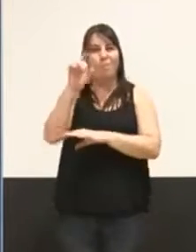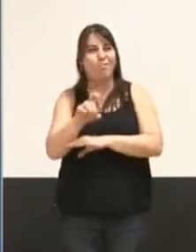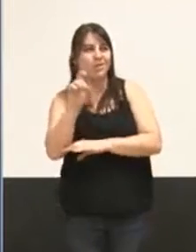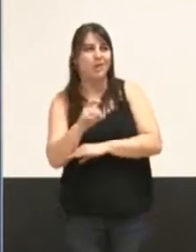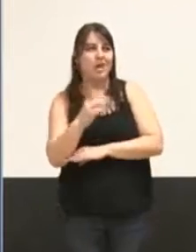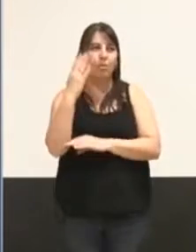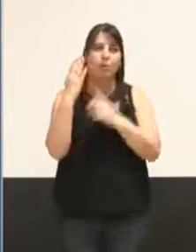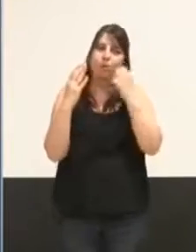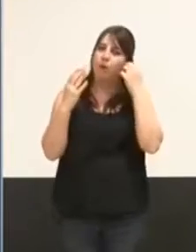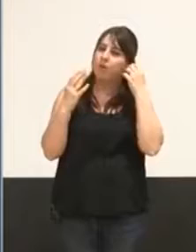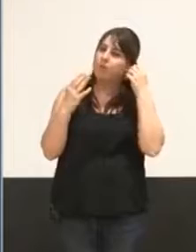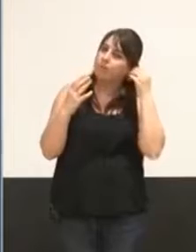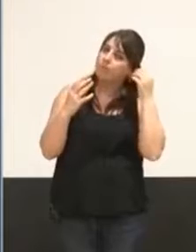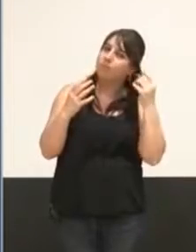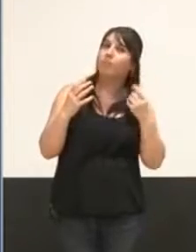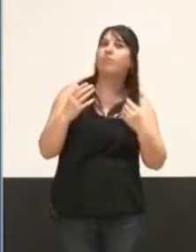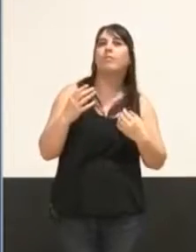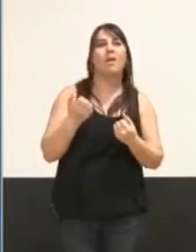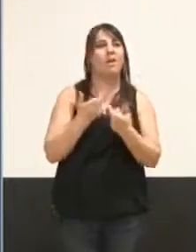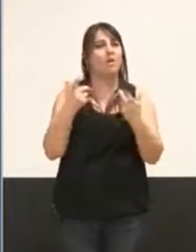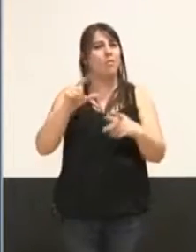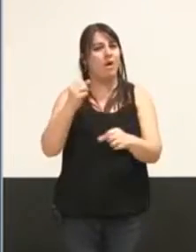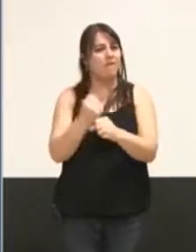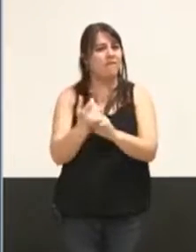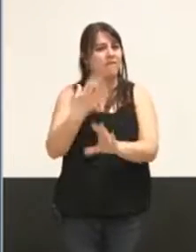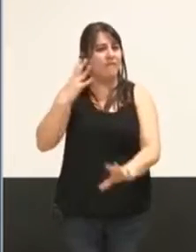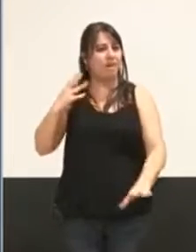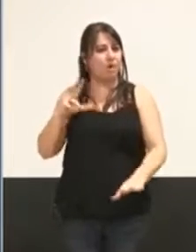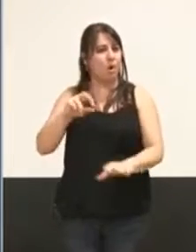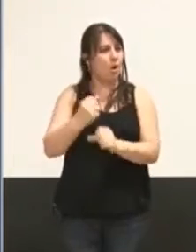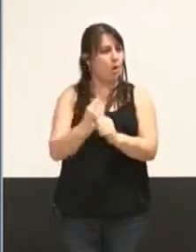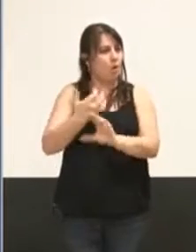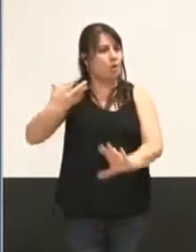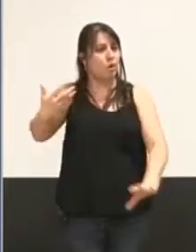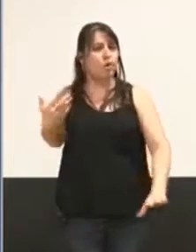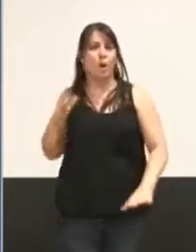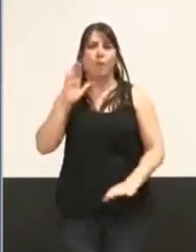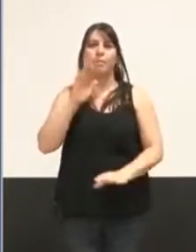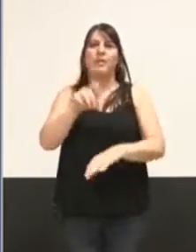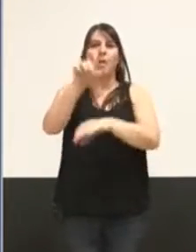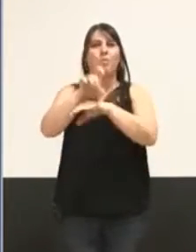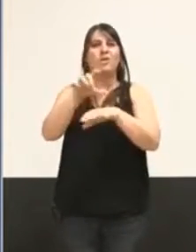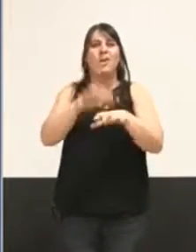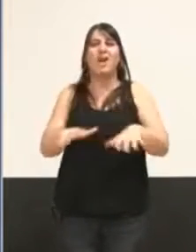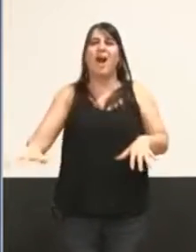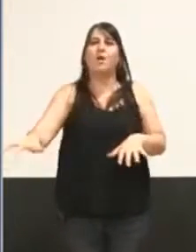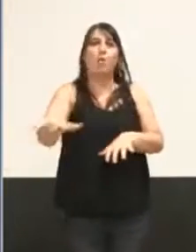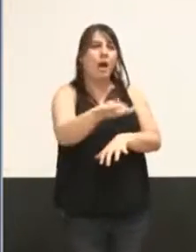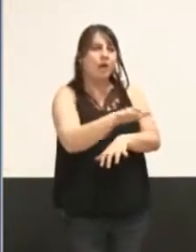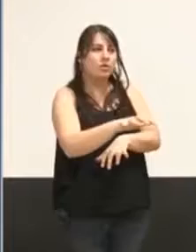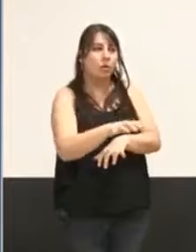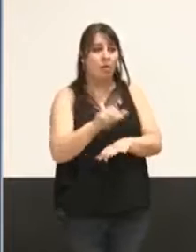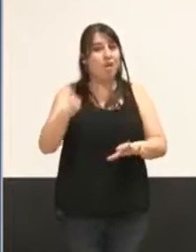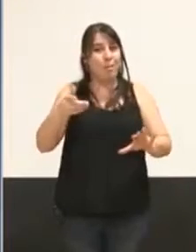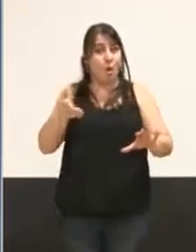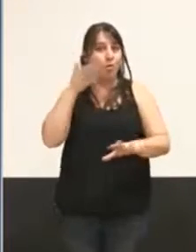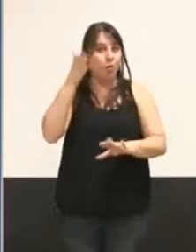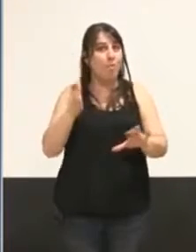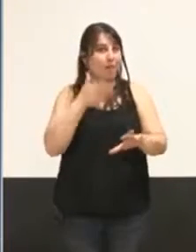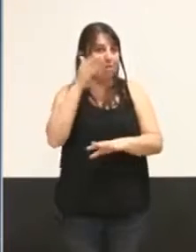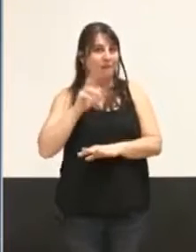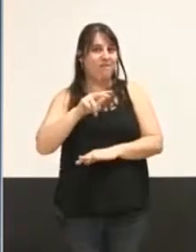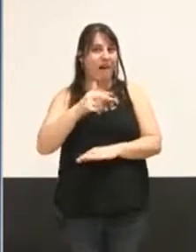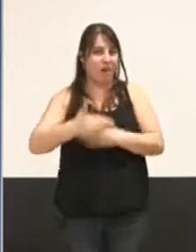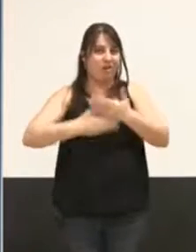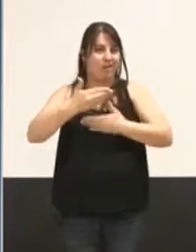Pour beaucoup d'entre nous, il y a 20 ans, il y a 30 ans, le dossier de la mosquée d'agglomération devait voir le jour demain. Il n'est